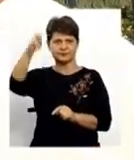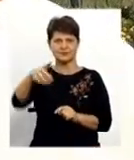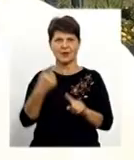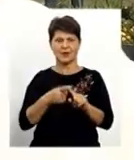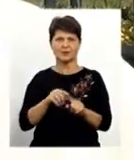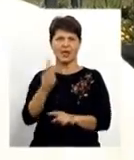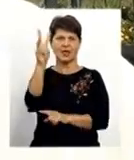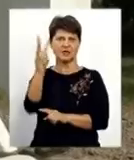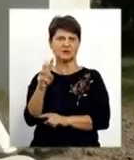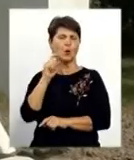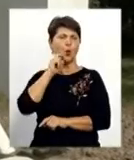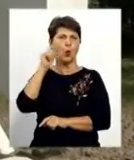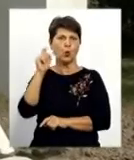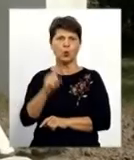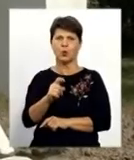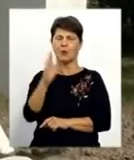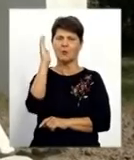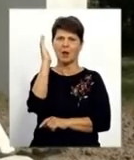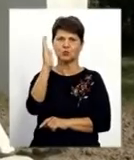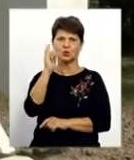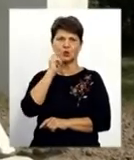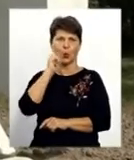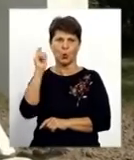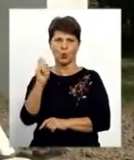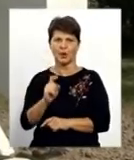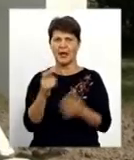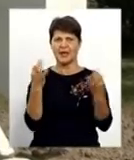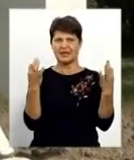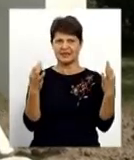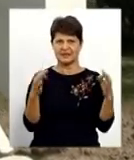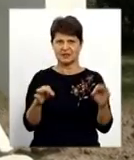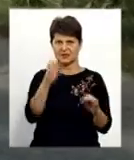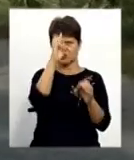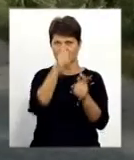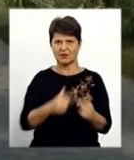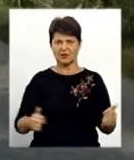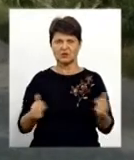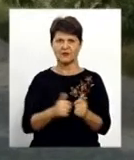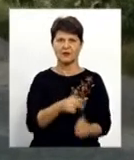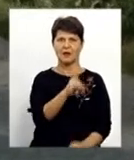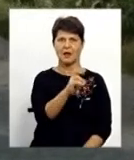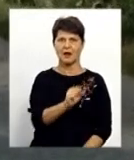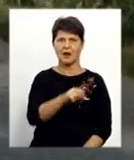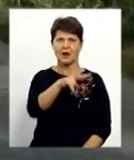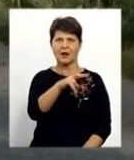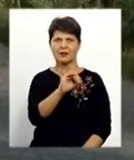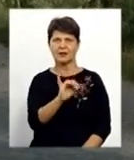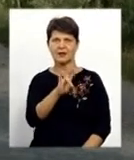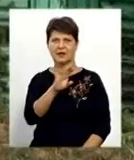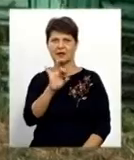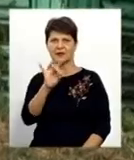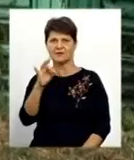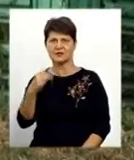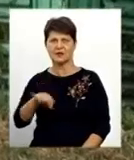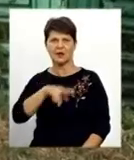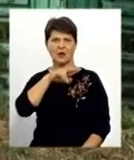майбутнє України, дуже хороші майбутнє України, як незалежної держави. Калинівський район, Козятицький